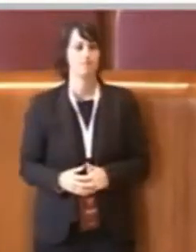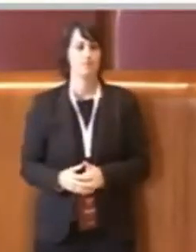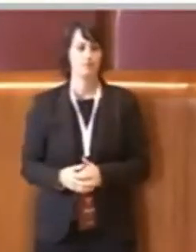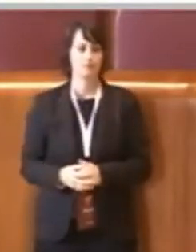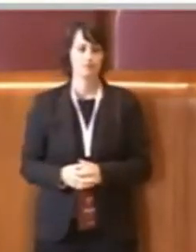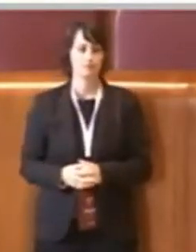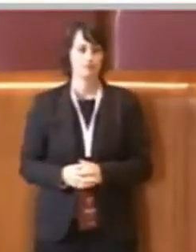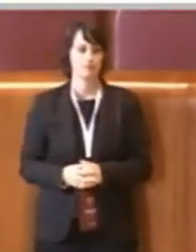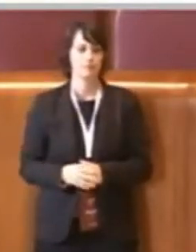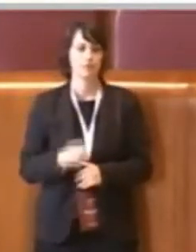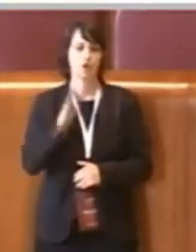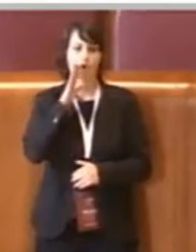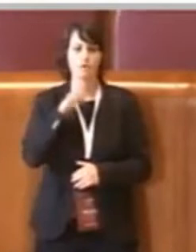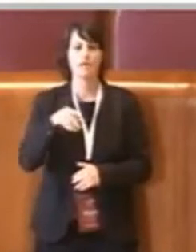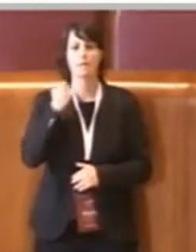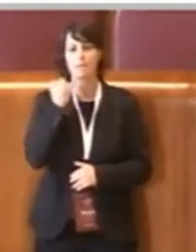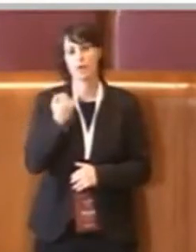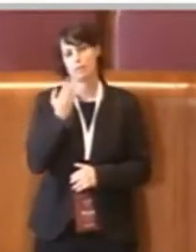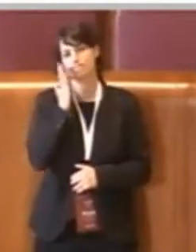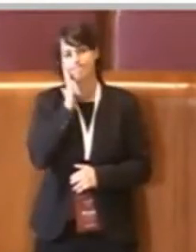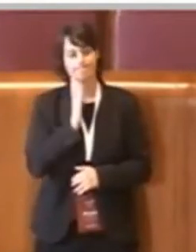Consiglia Piccolo, per favore.